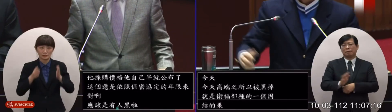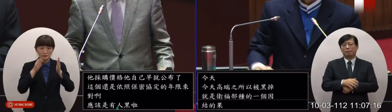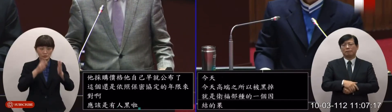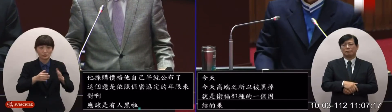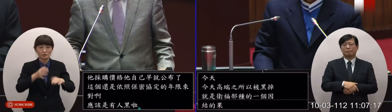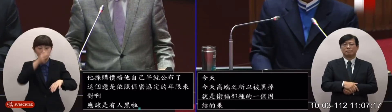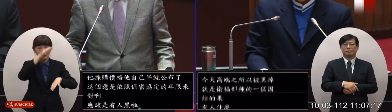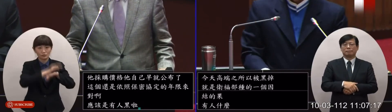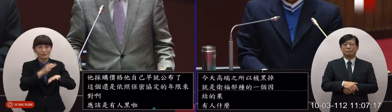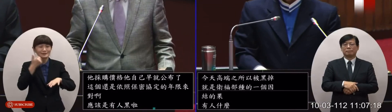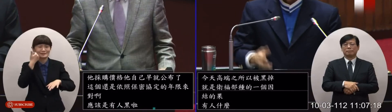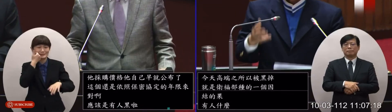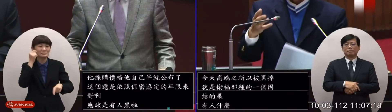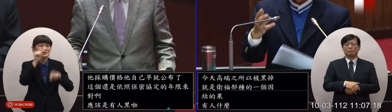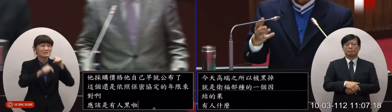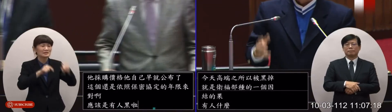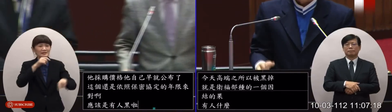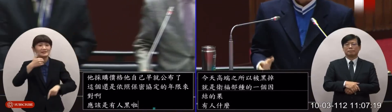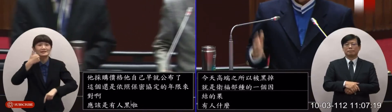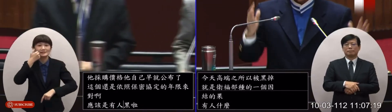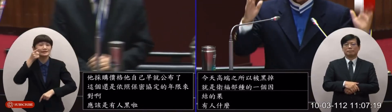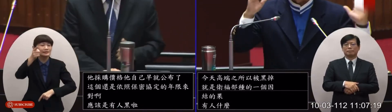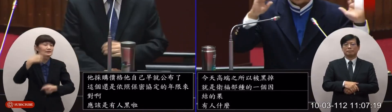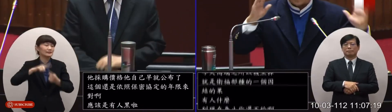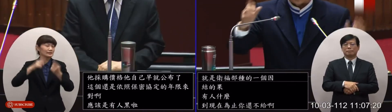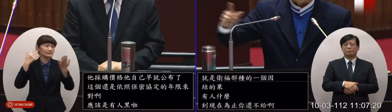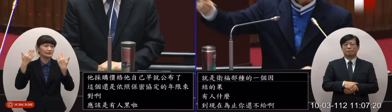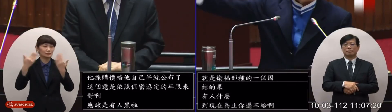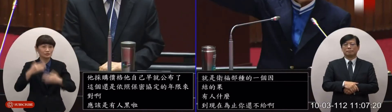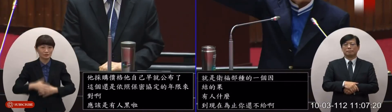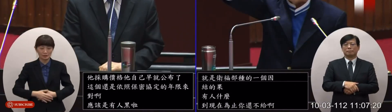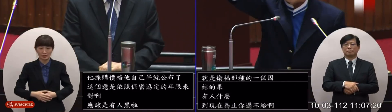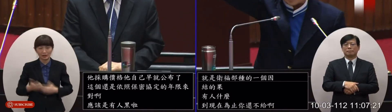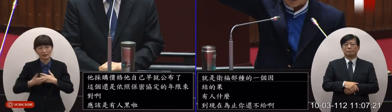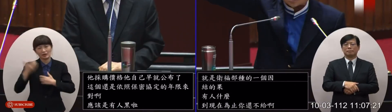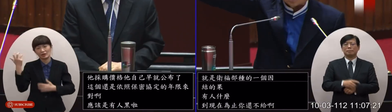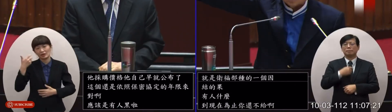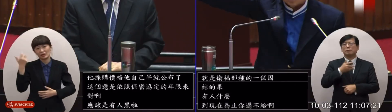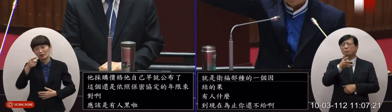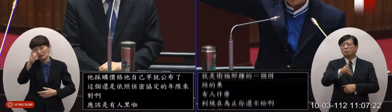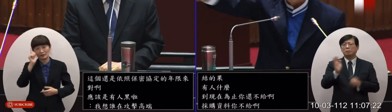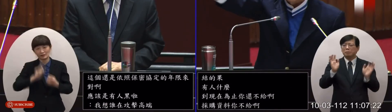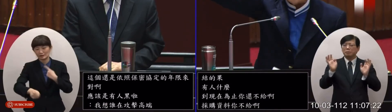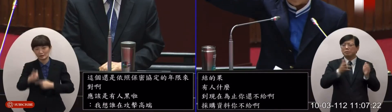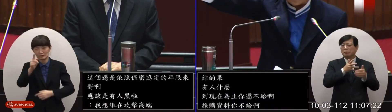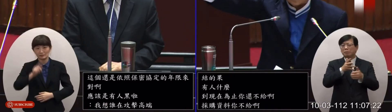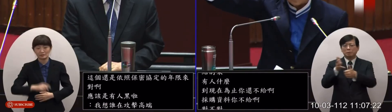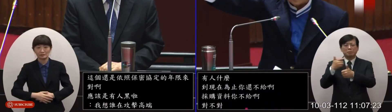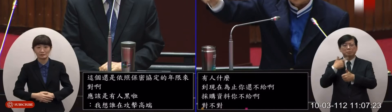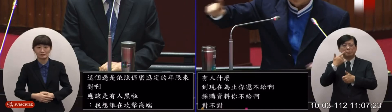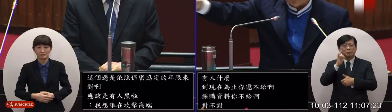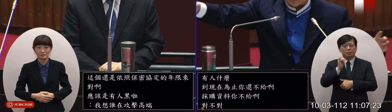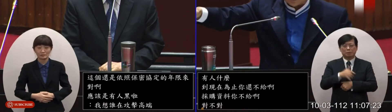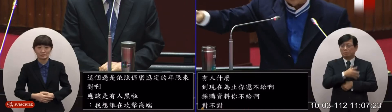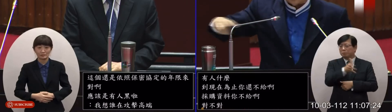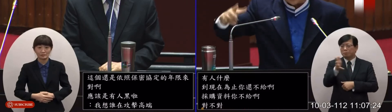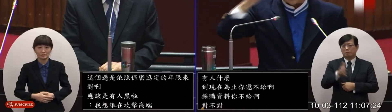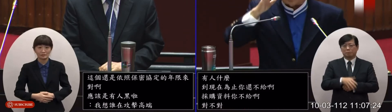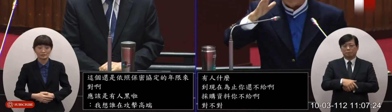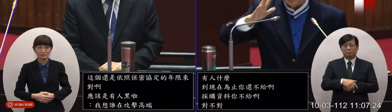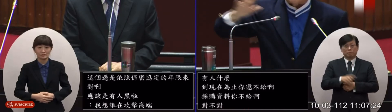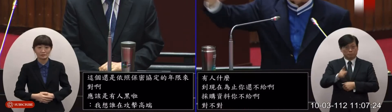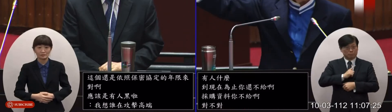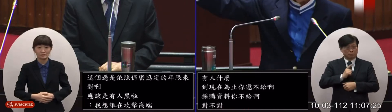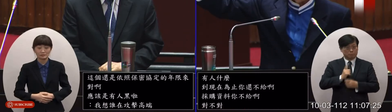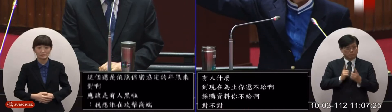很清楚啦我們不用在這邊耍耳皮你去問小孩子你去問家長你去問家長大家